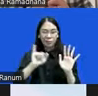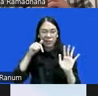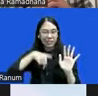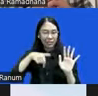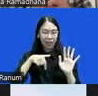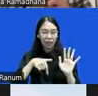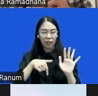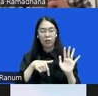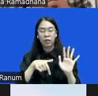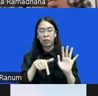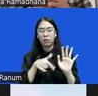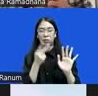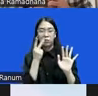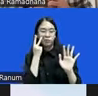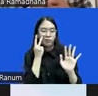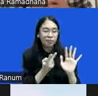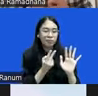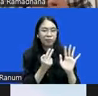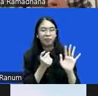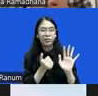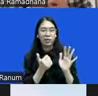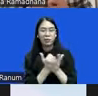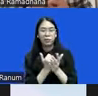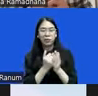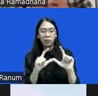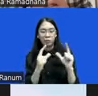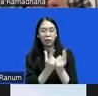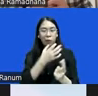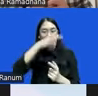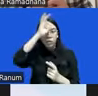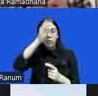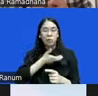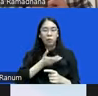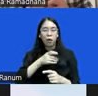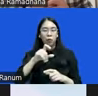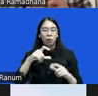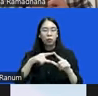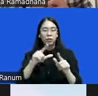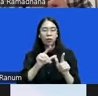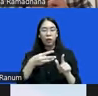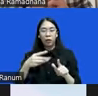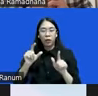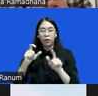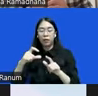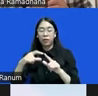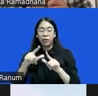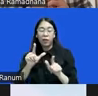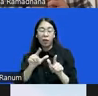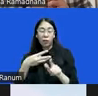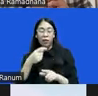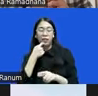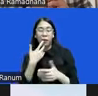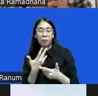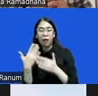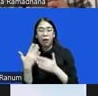kelihatan sekali kepolisian ingin cawe-cawe terhadap kewenangan dan tugas lembaga